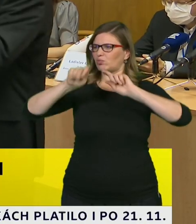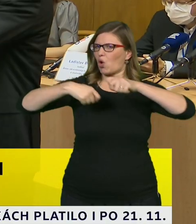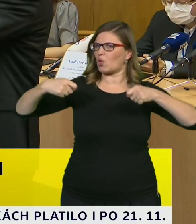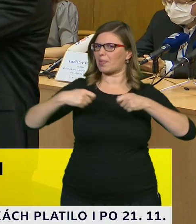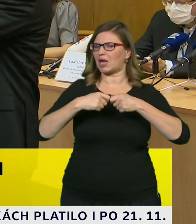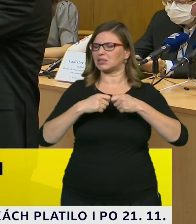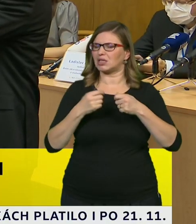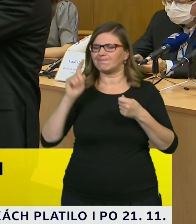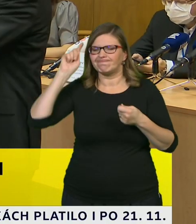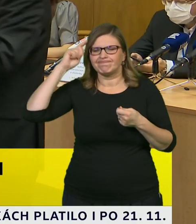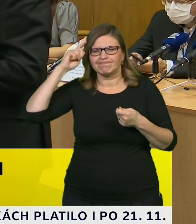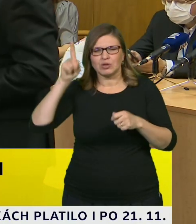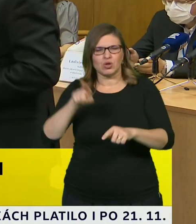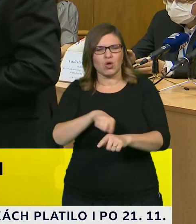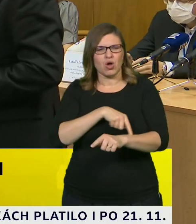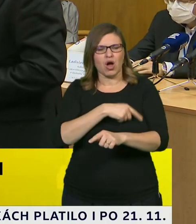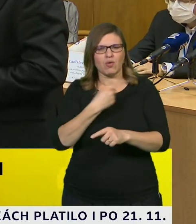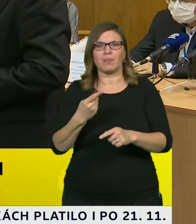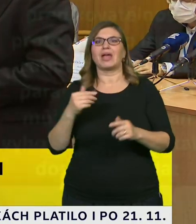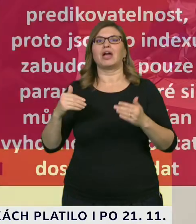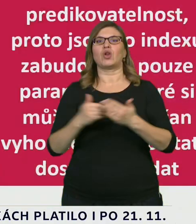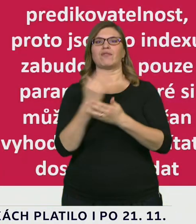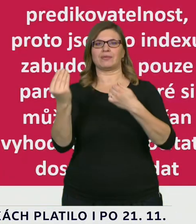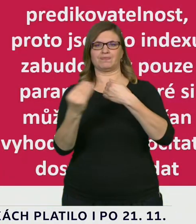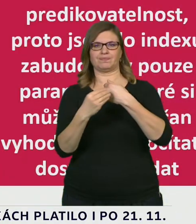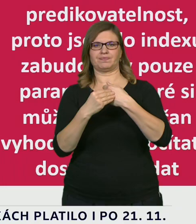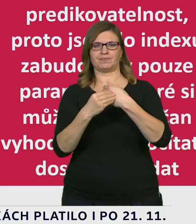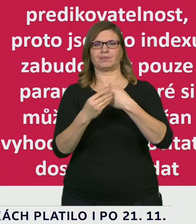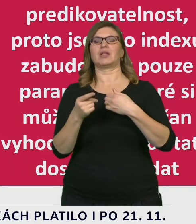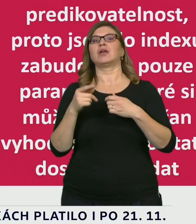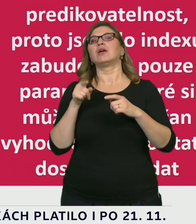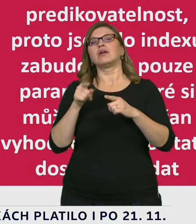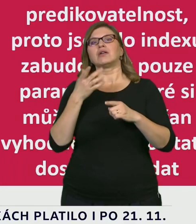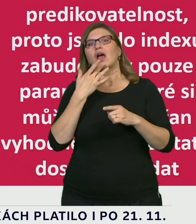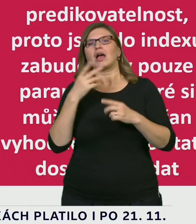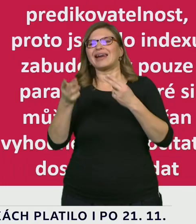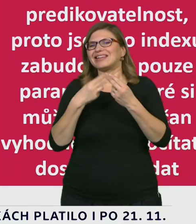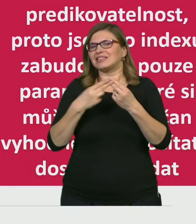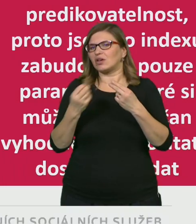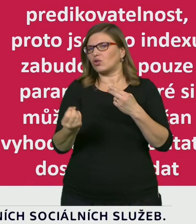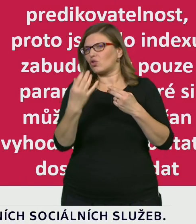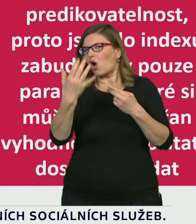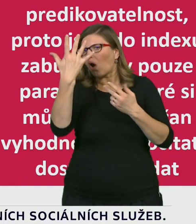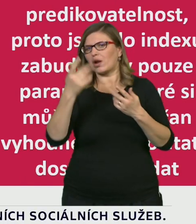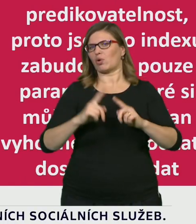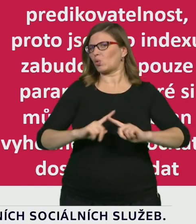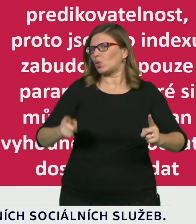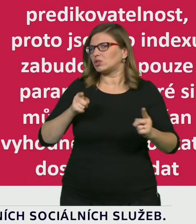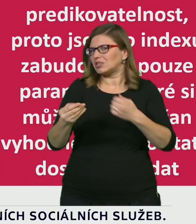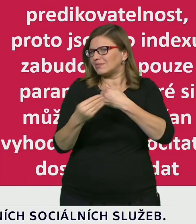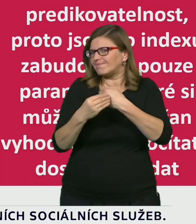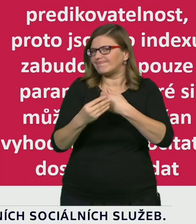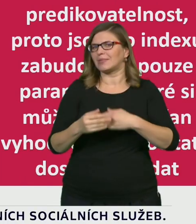a bude kalkulován v rámci a portálu UZIS České republiky a bude implementován do jeho online databáce.